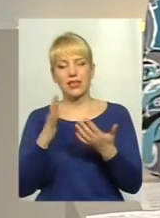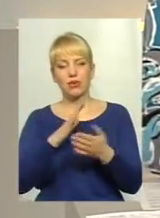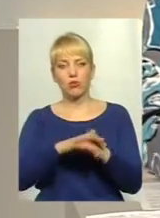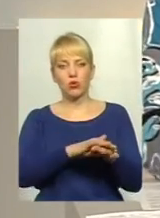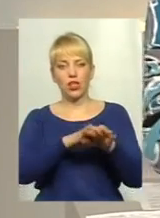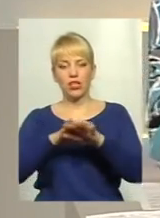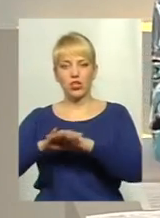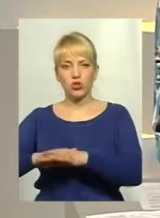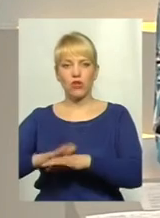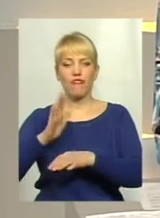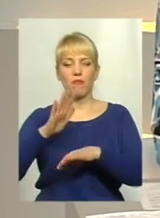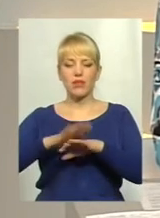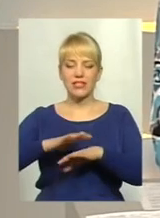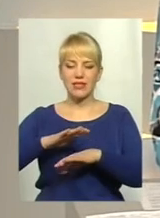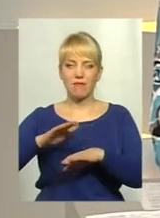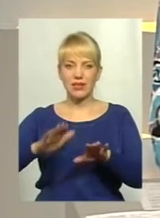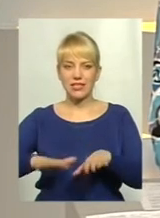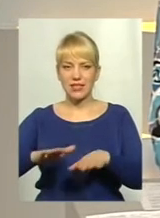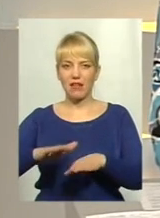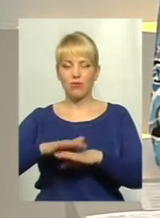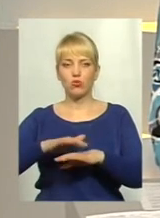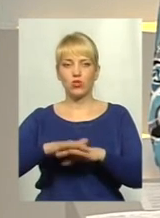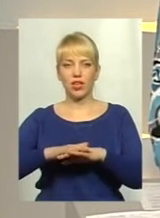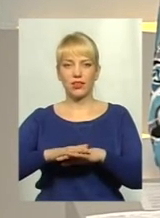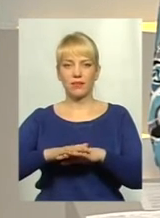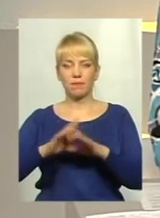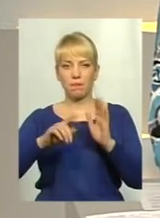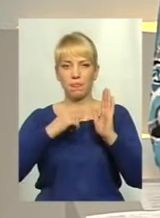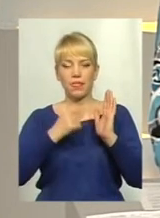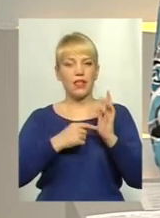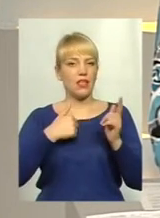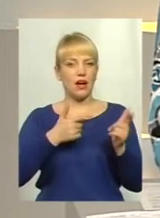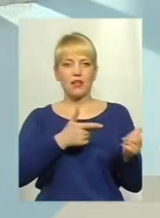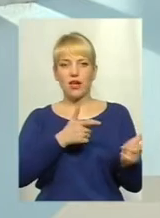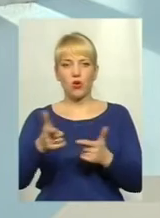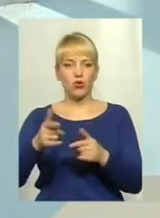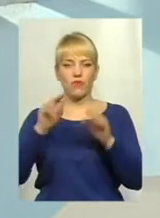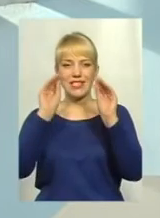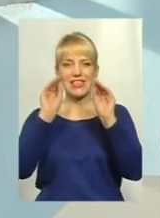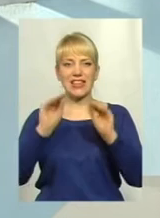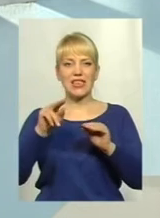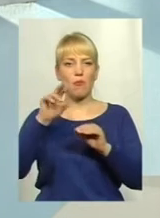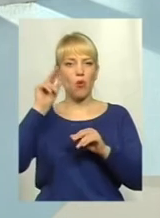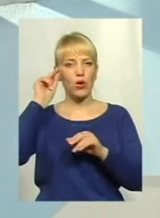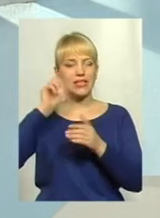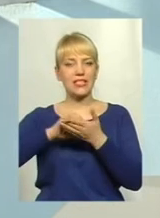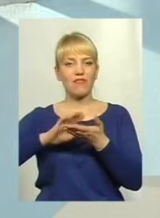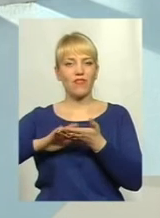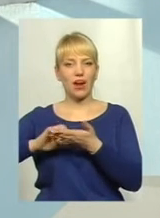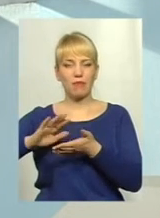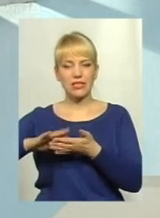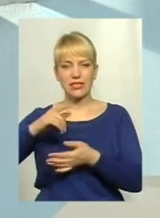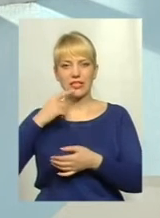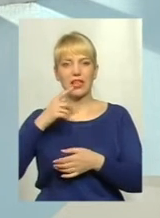Хмельниччини від цієї діяльності? Я не готовий статистично по цифрам назвати інформацію, але